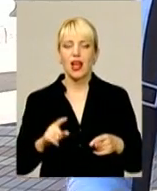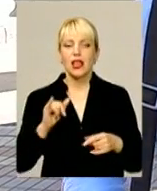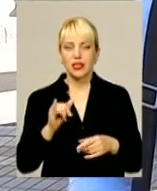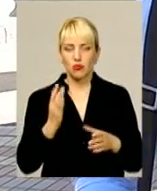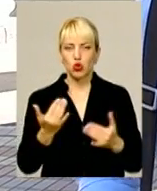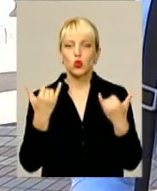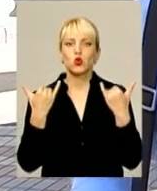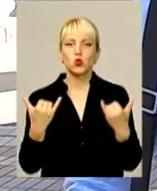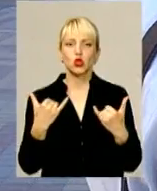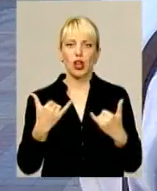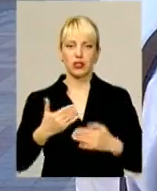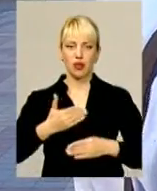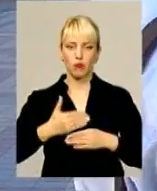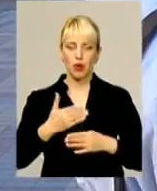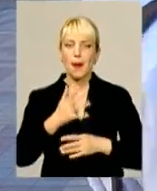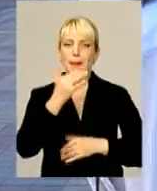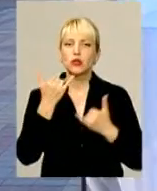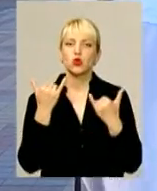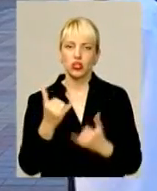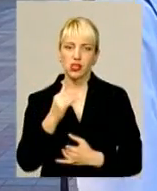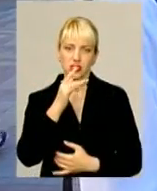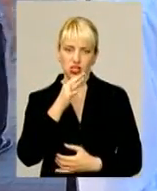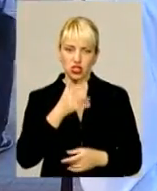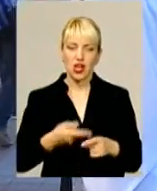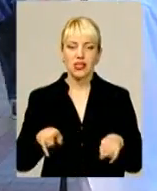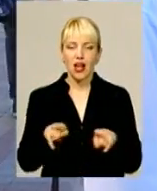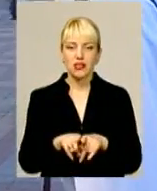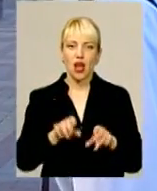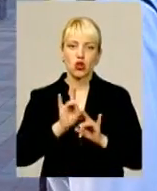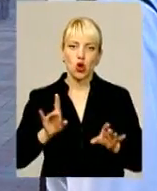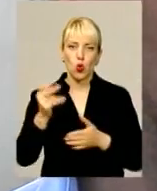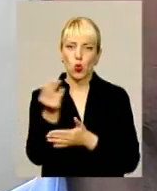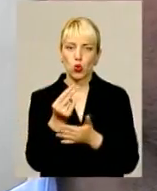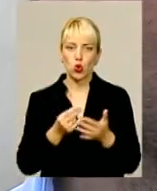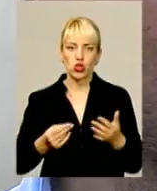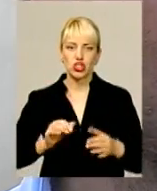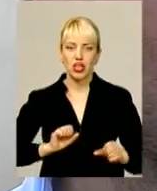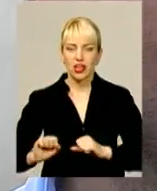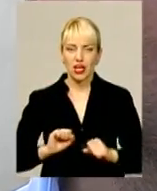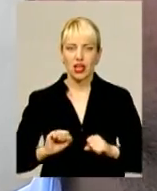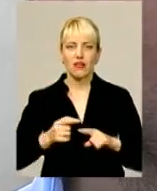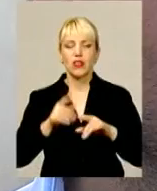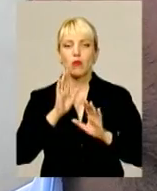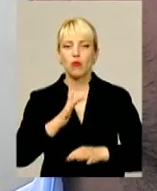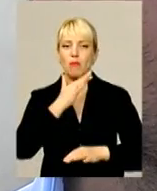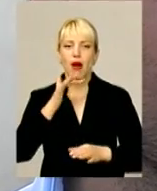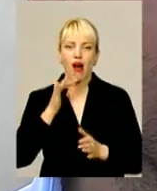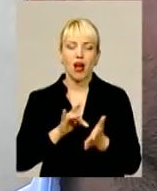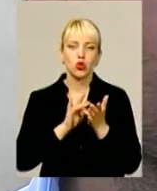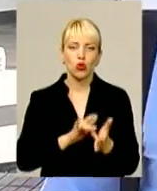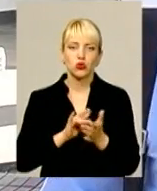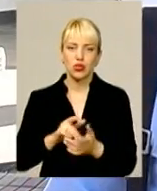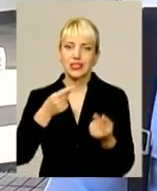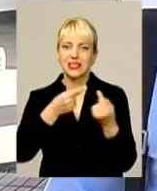постановка, під сучасний час. А ще, розповідає художній керівник філармонії, в новому сезоні буде багато гастролерів з інших